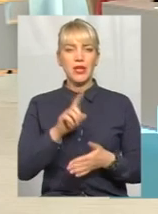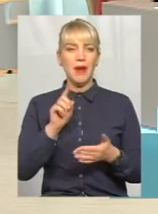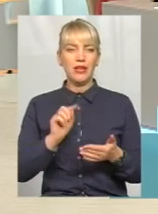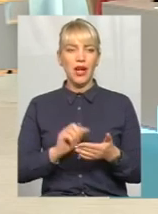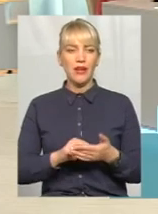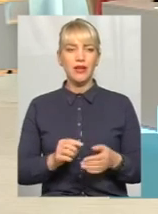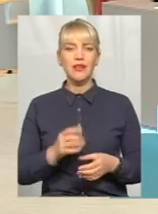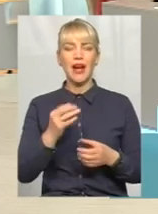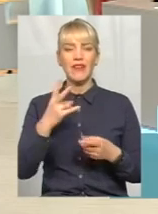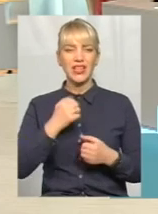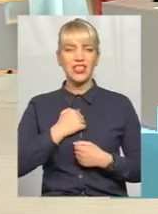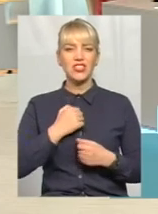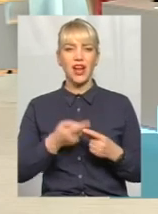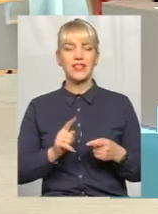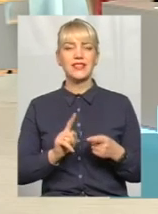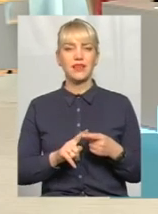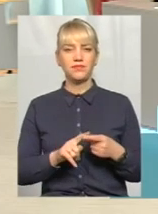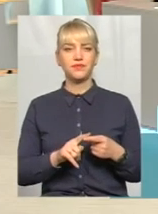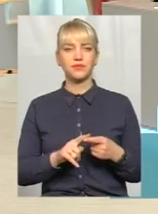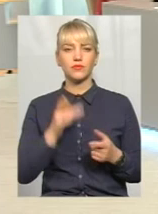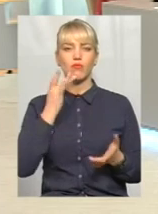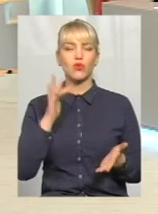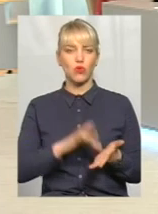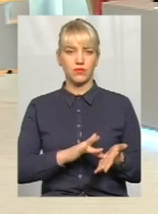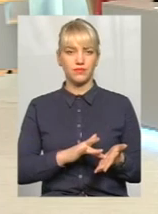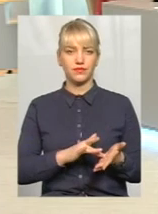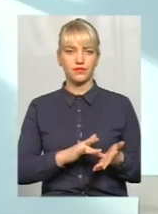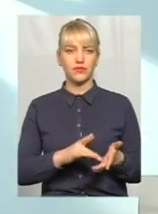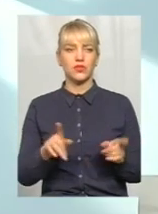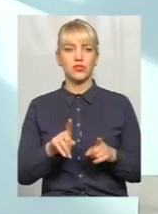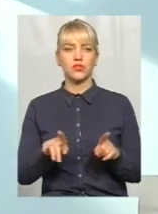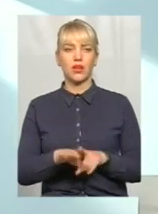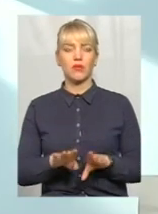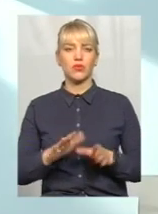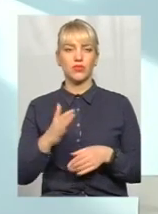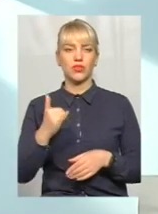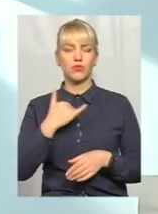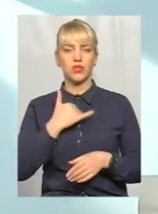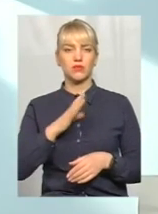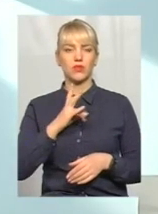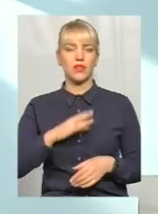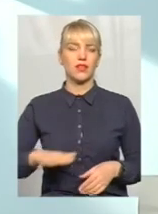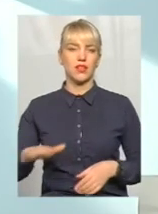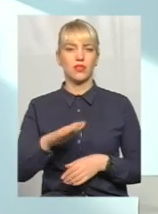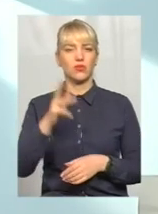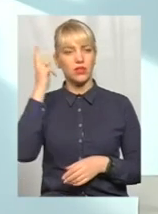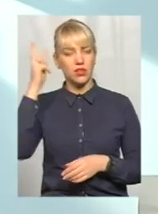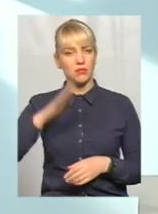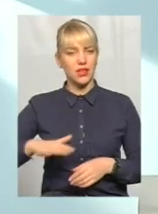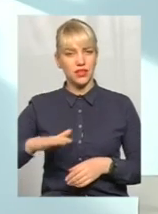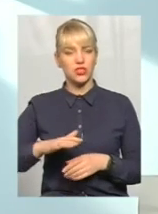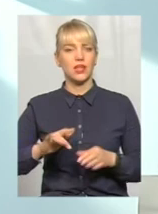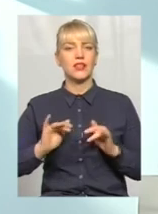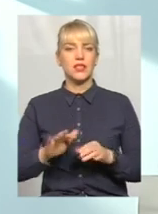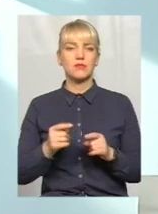На превеликий жаль, це позор, що така подія мала місце на території Хмельниччини. Річ у